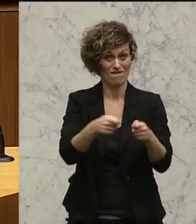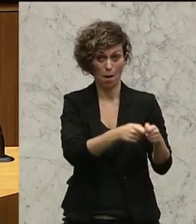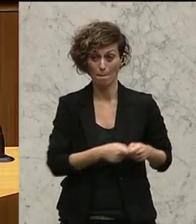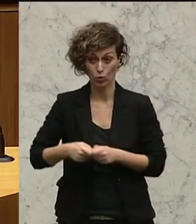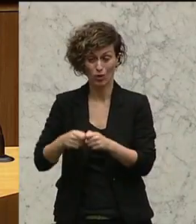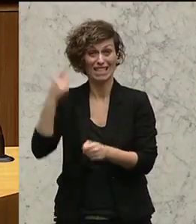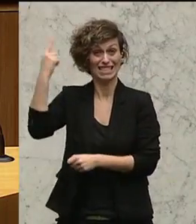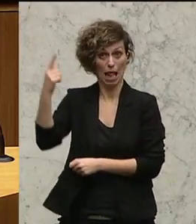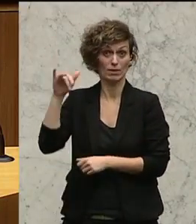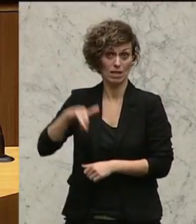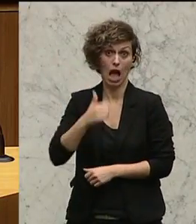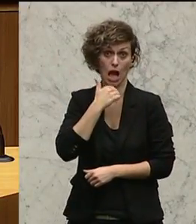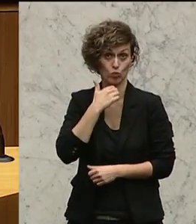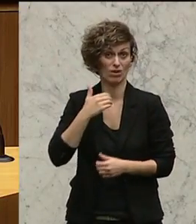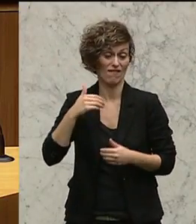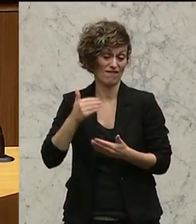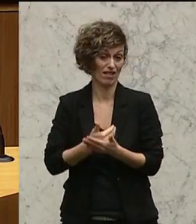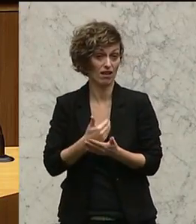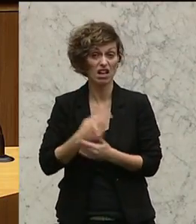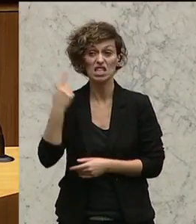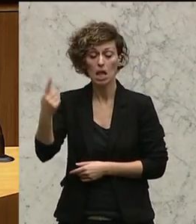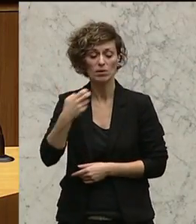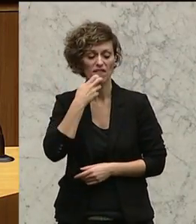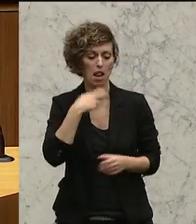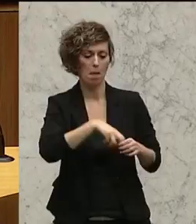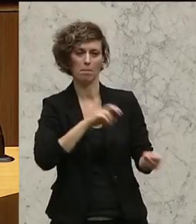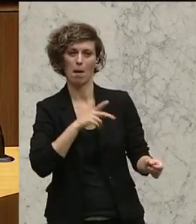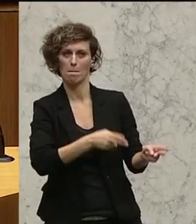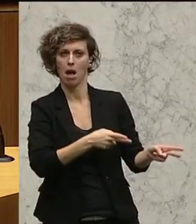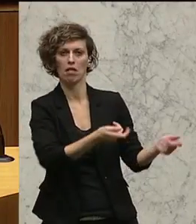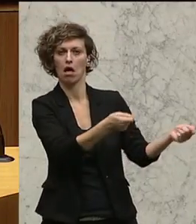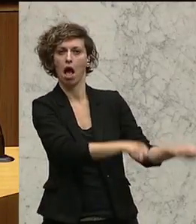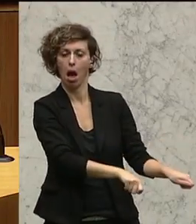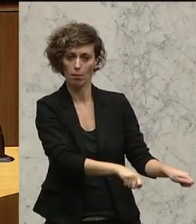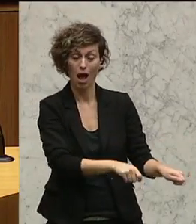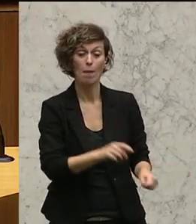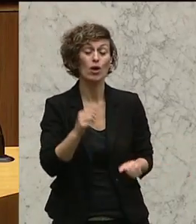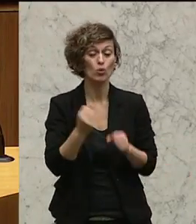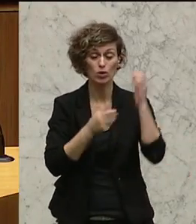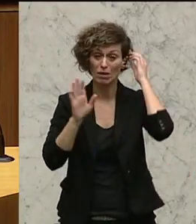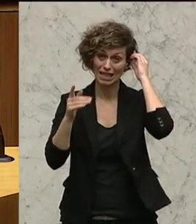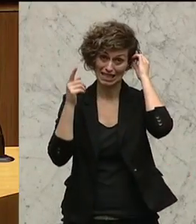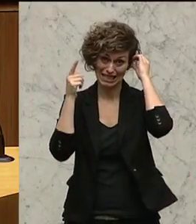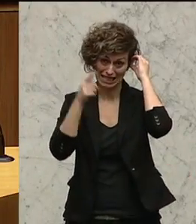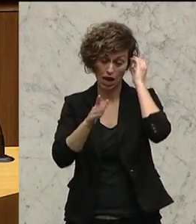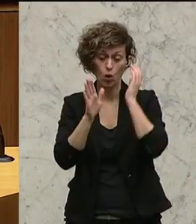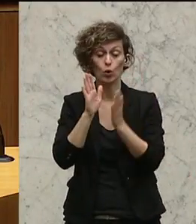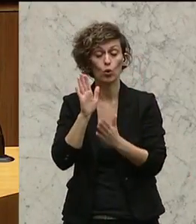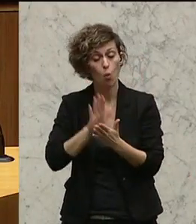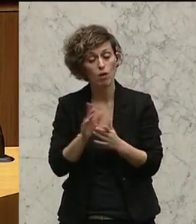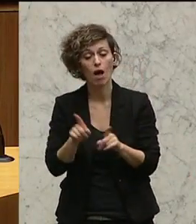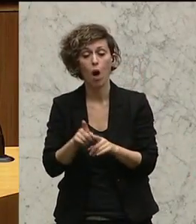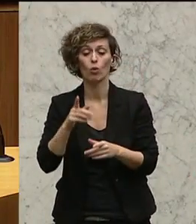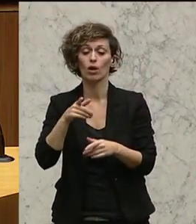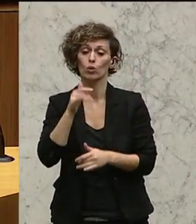Eigentümervertreter, aus dieser touristischen Anlage verabschieden, obwohl es zu seinen Zielen auch gehört, den Tourismus innerhalb des Verbundes zu fördern.